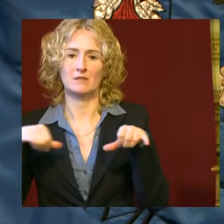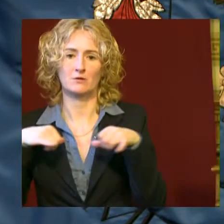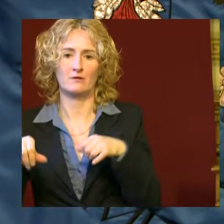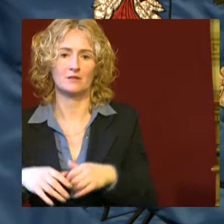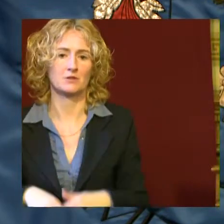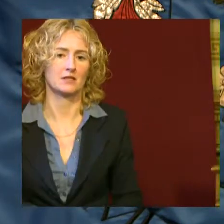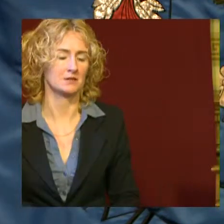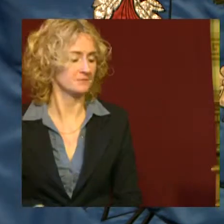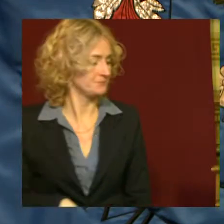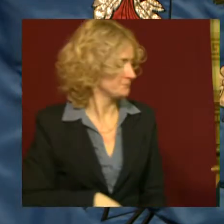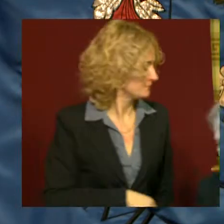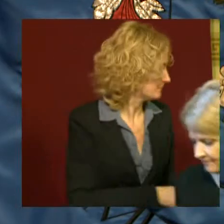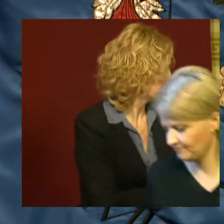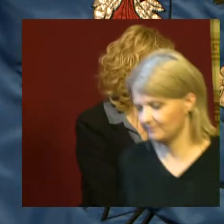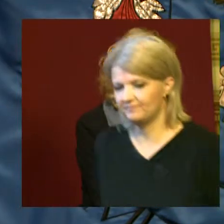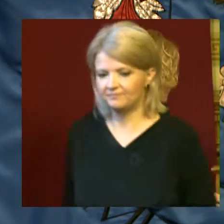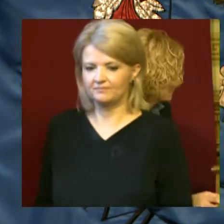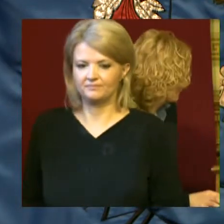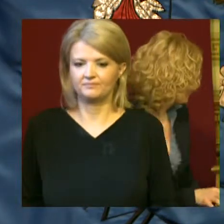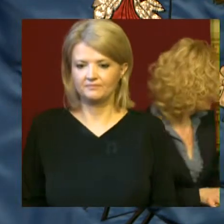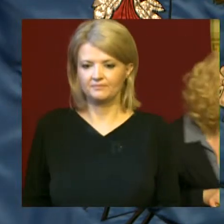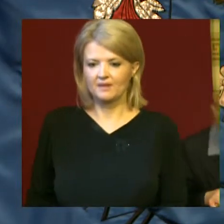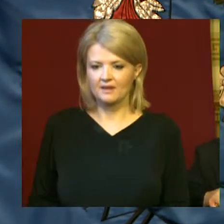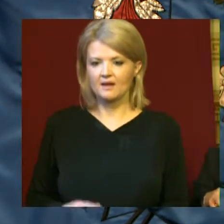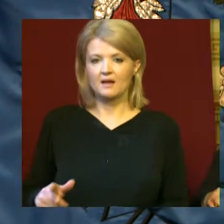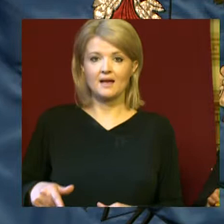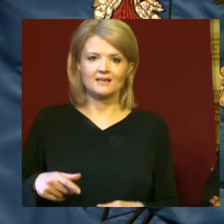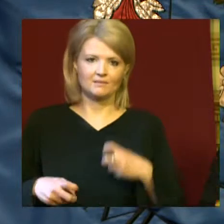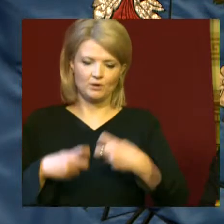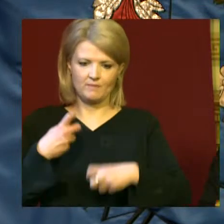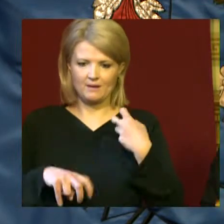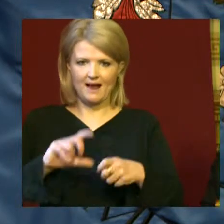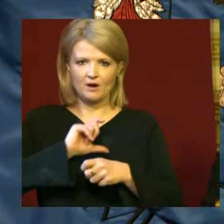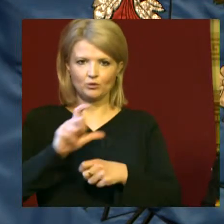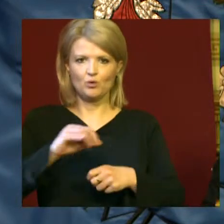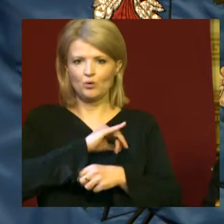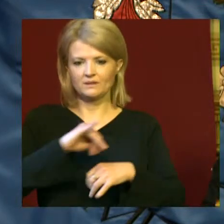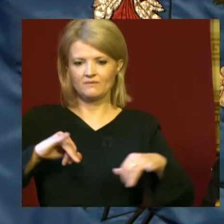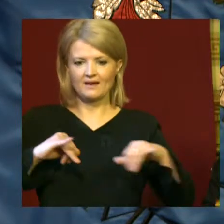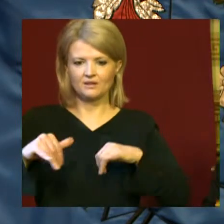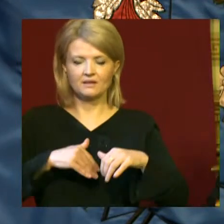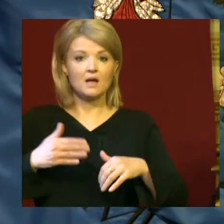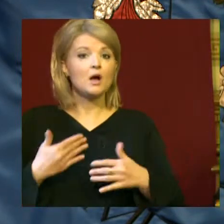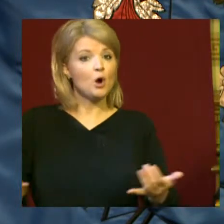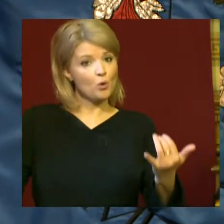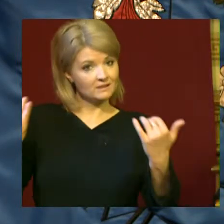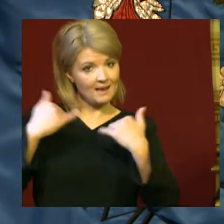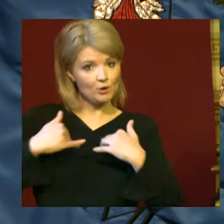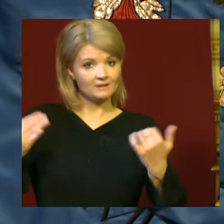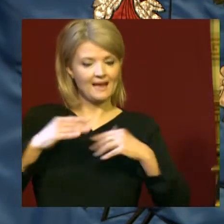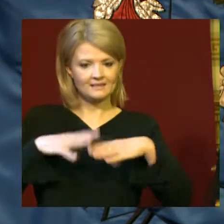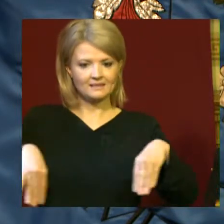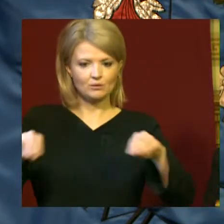kirakása a városból, mert ez okoz nagyon pici problémákat. Engem olyan szülők kerestek meg, akik a játszótéren